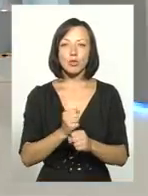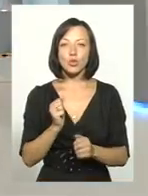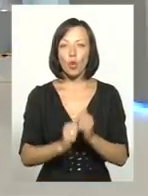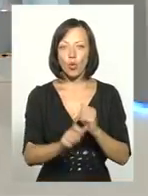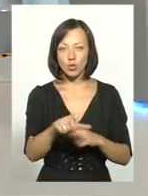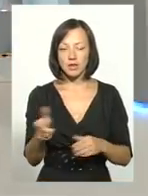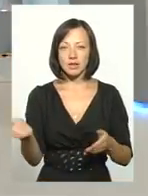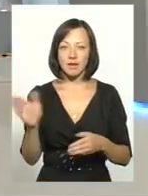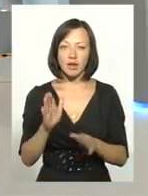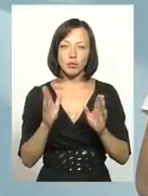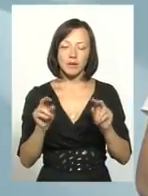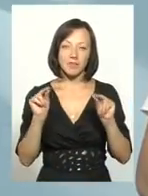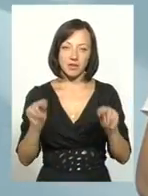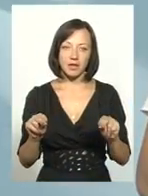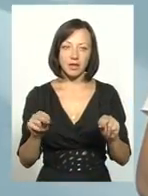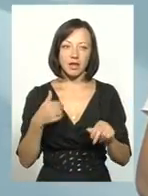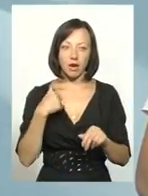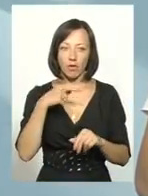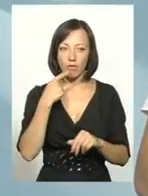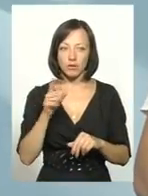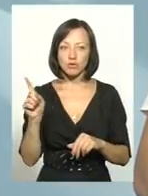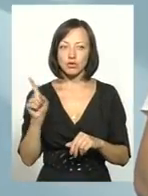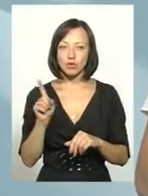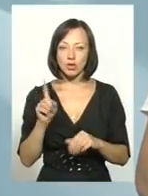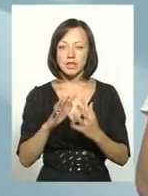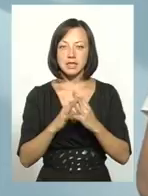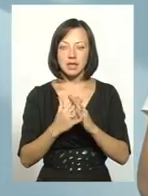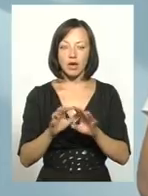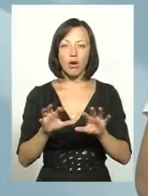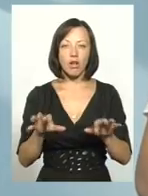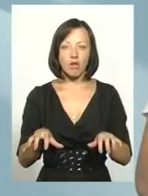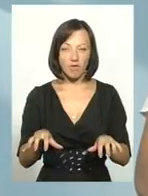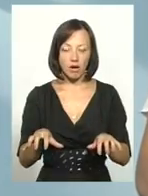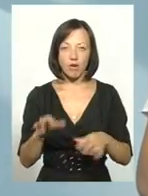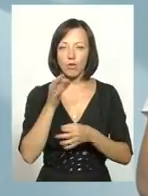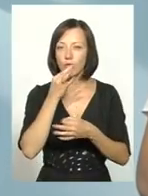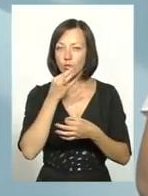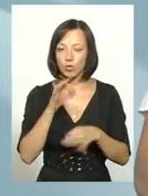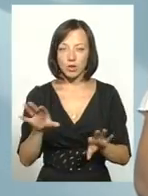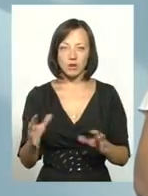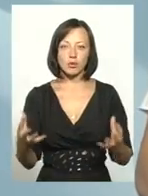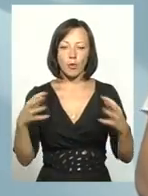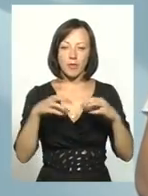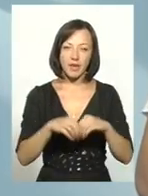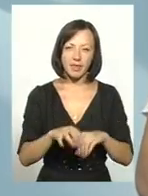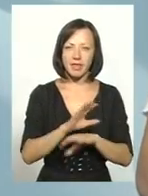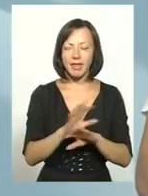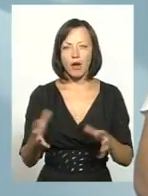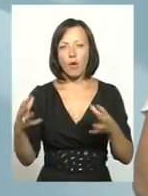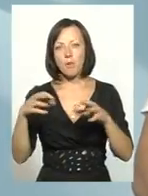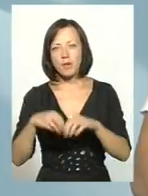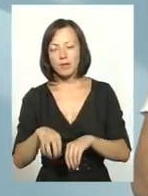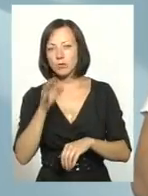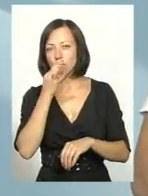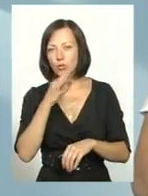Ну, давайте будемо відвертиме. Я вже говорив, що сільський голова в будь-яку з об'єднаних і не об'єднаних, в